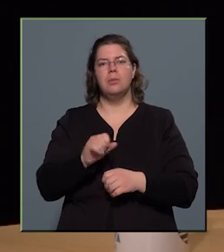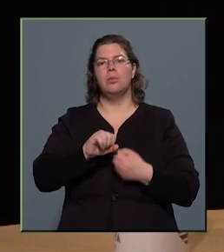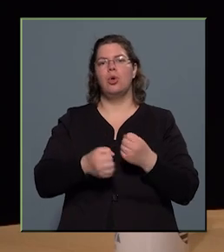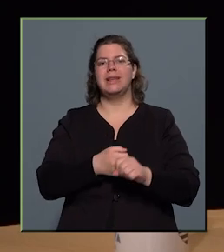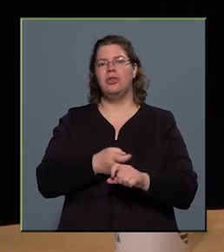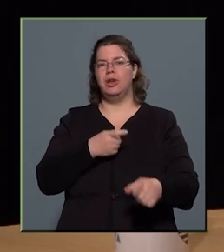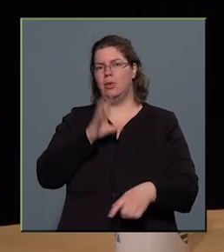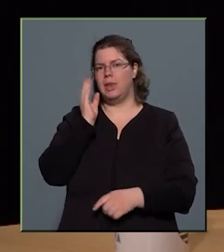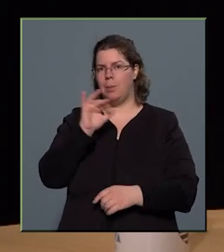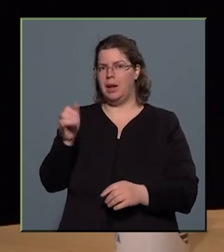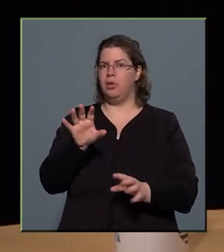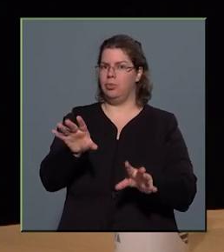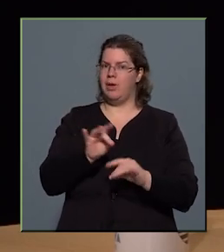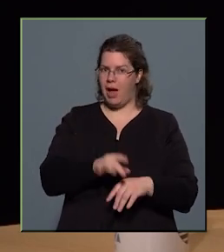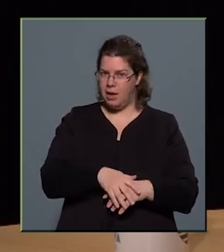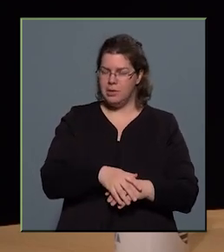beválasztottak a csapatba.